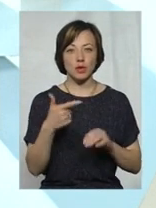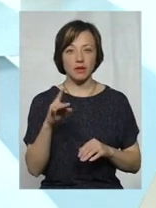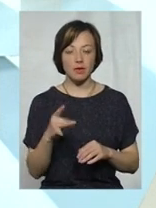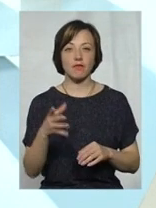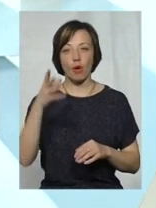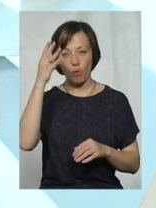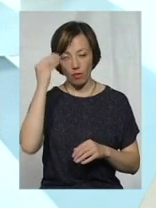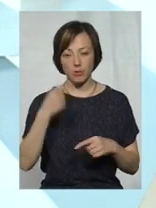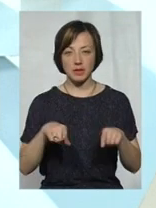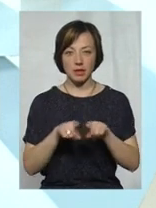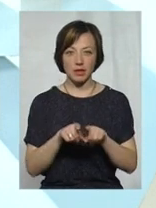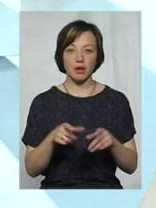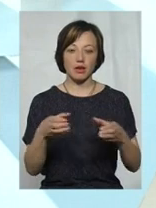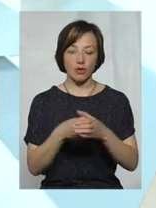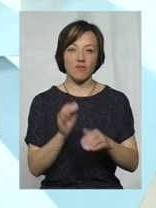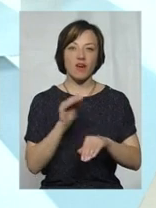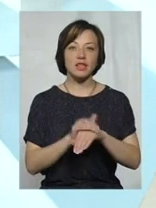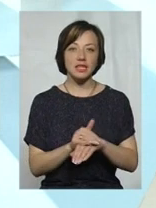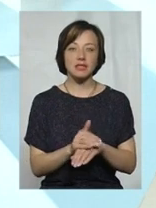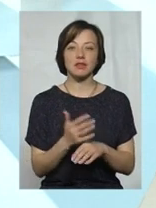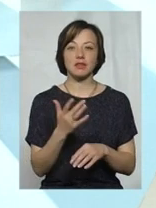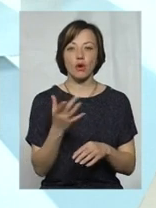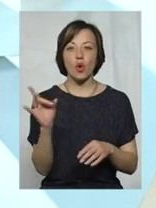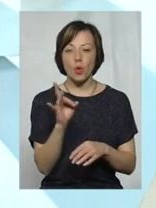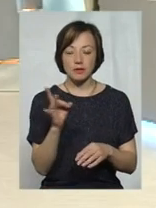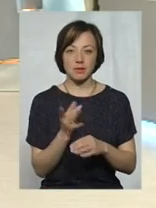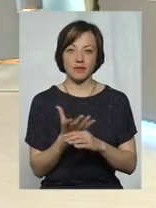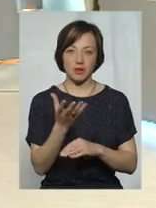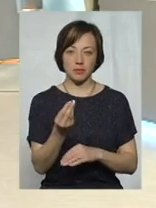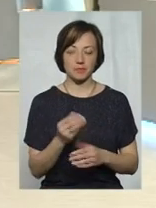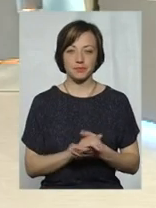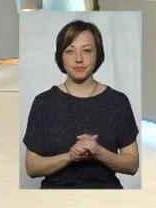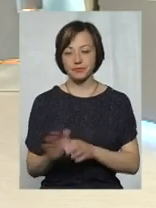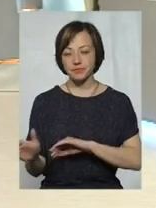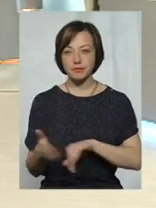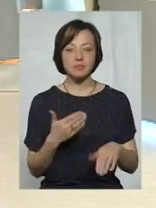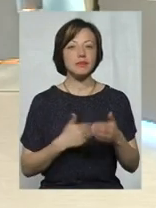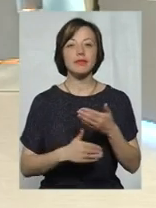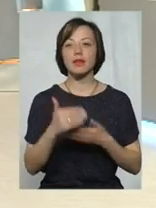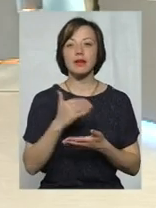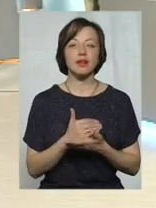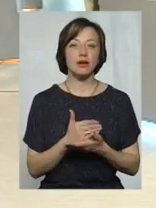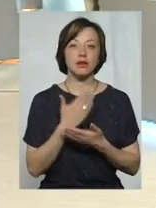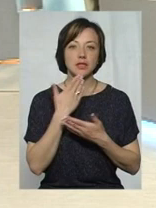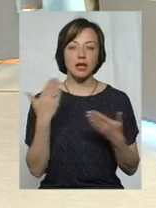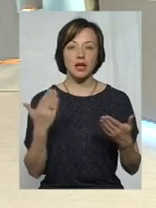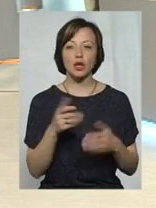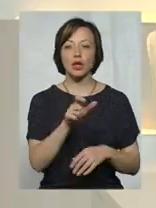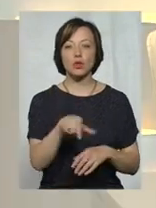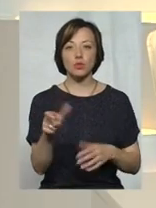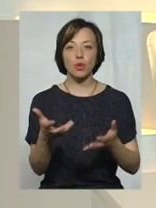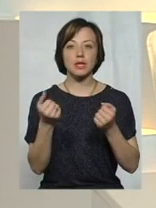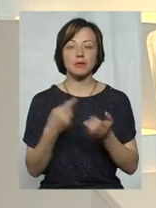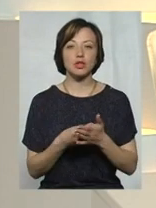ми враховуємо для таких категорій фактичні розміри соціальних виплат. І на сам кінець, ті суми, які отримали люди